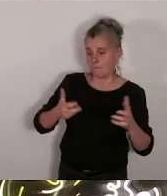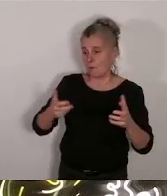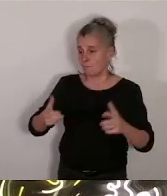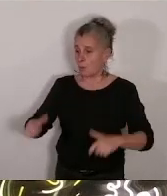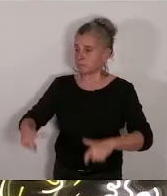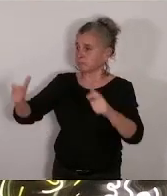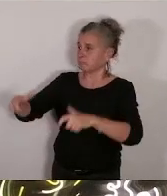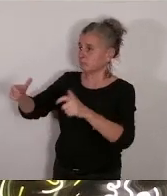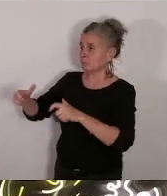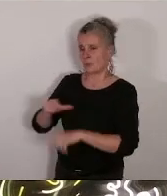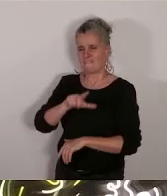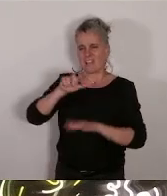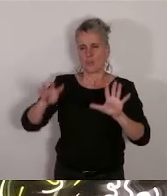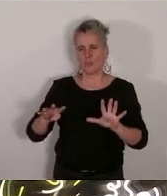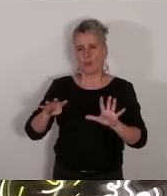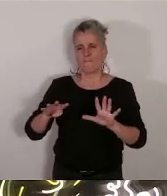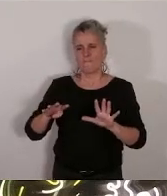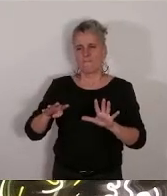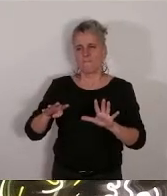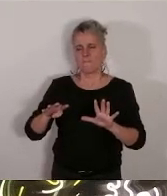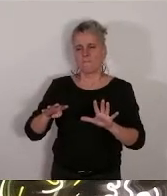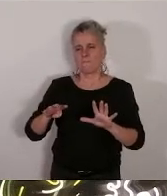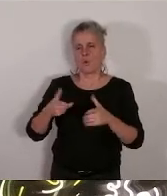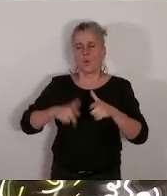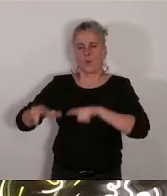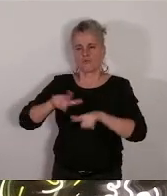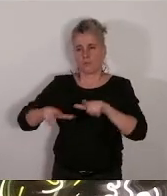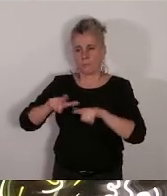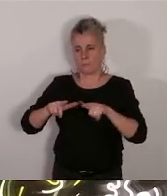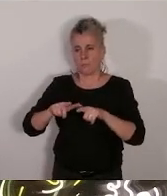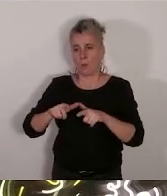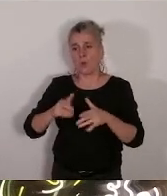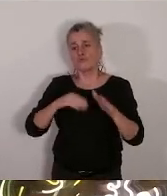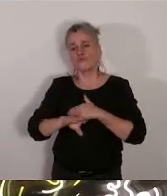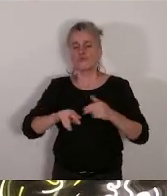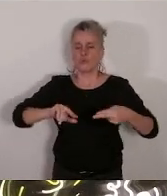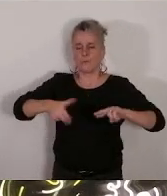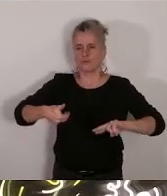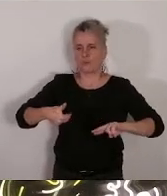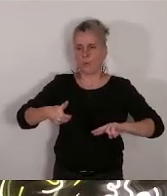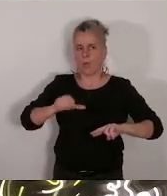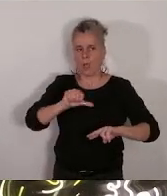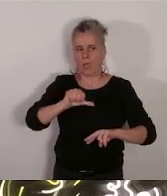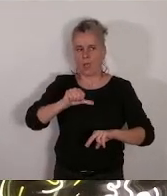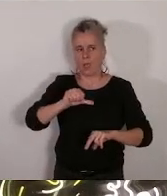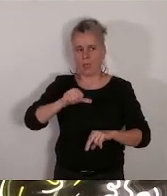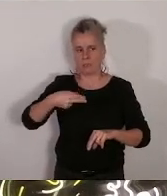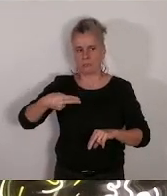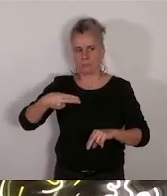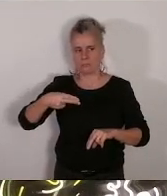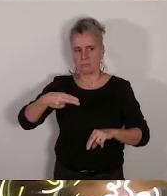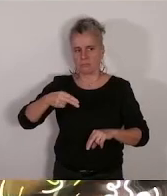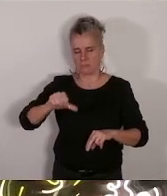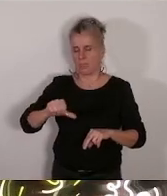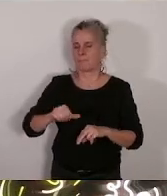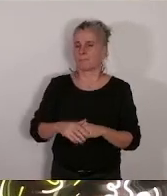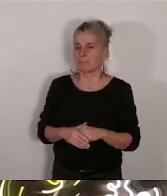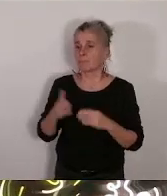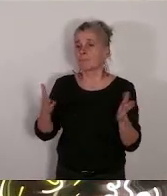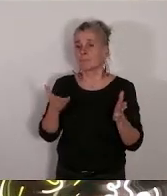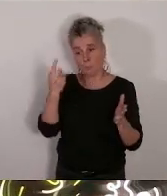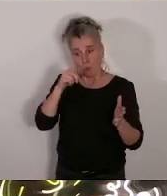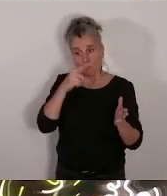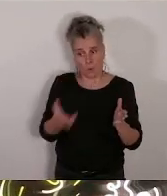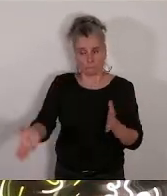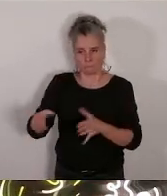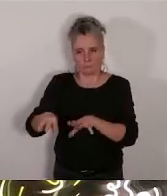convention ANA la convention ANA modèle prévoit l'affectation des logements à des familles à revenus modestes loger